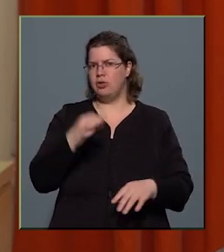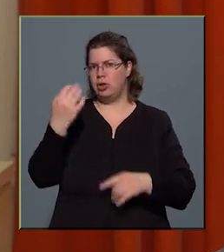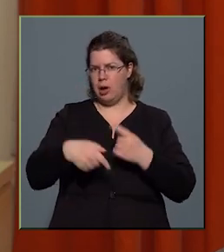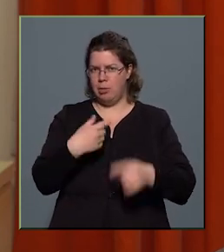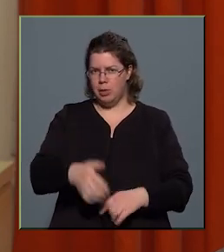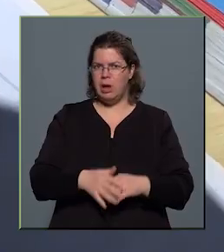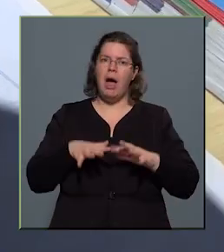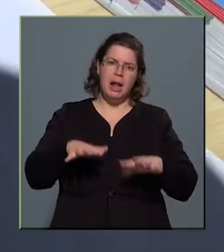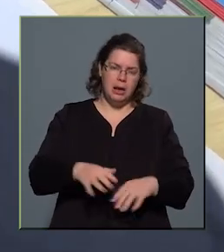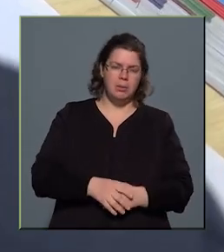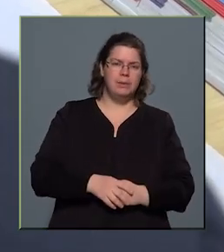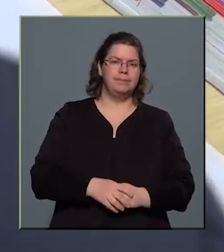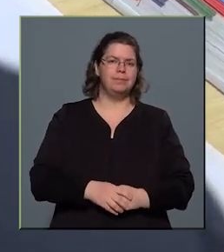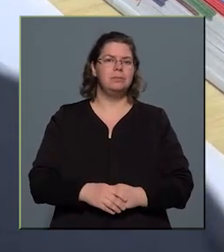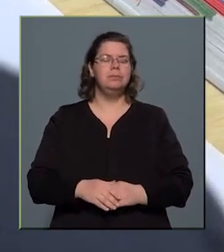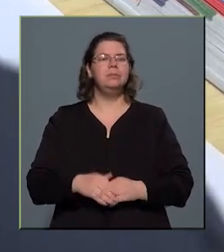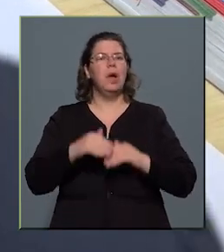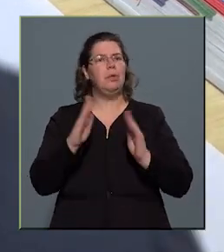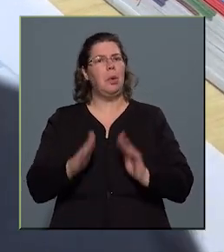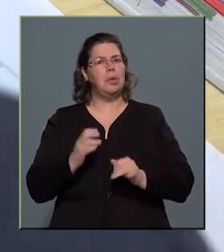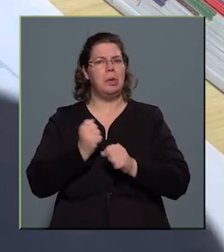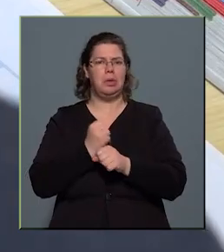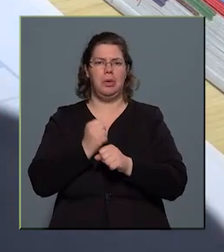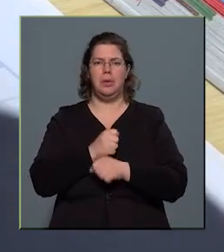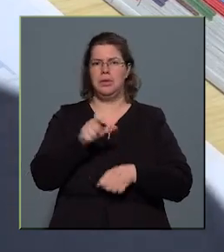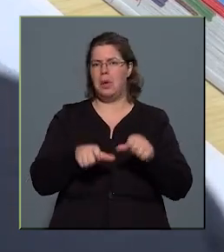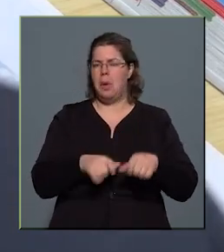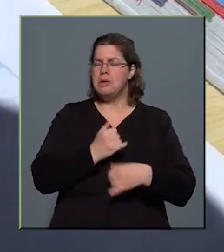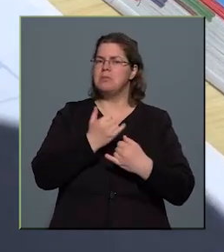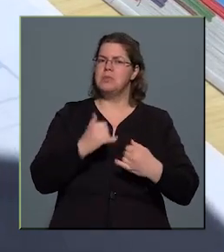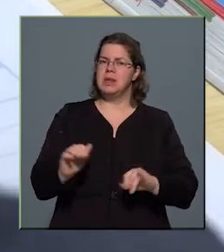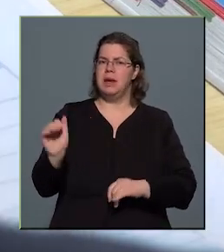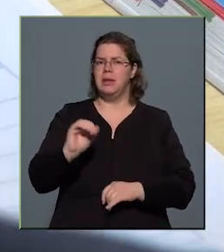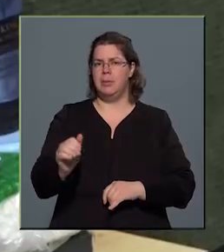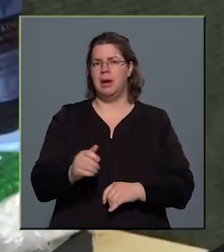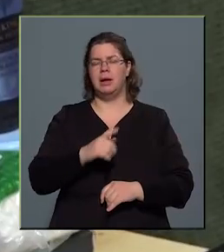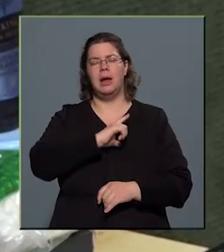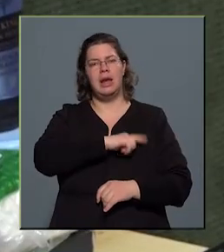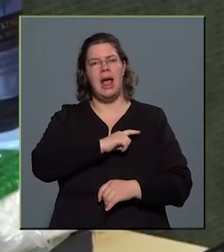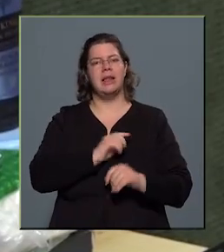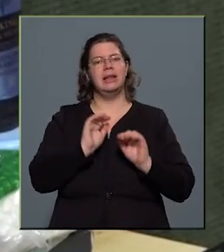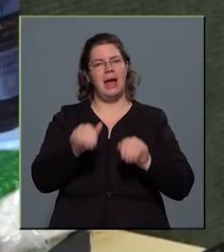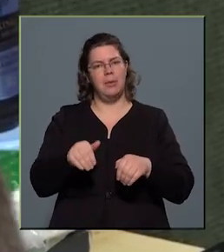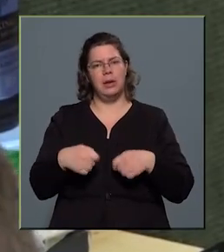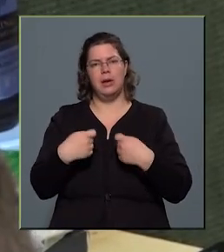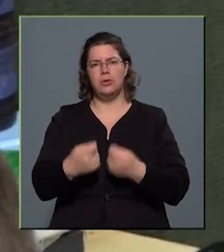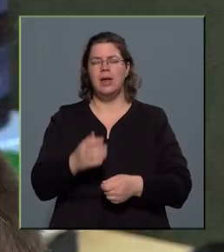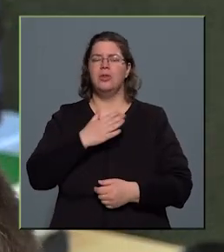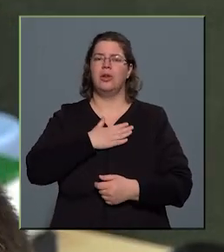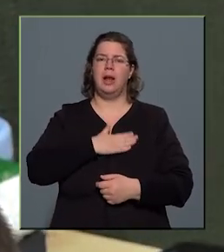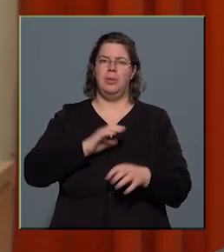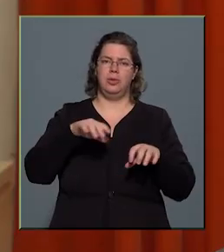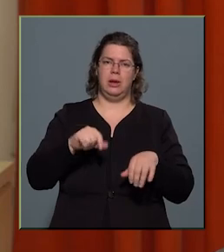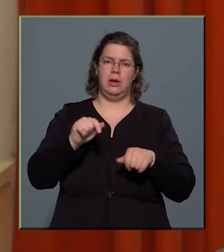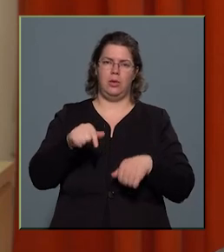átlagban. Az otthon dolgozói minden bekerült gyermeknek igyekeznek lelki támogatást nyújtani, és kellemessé tenni az ott töltött